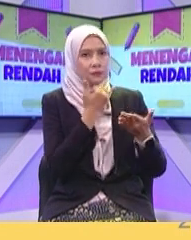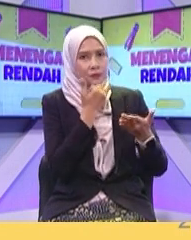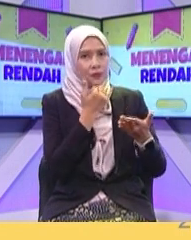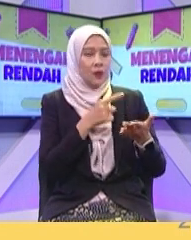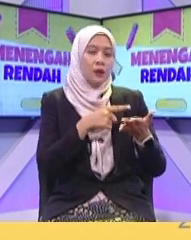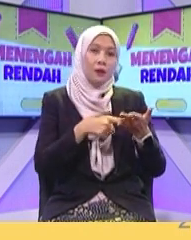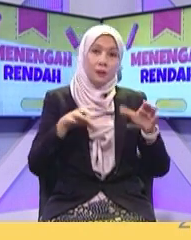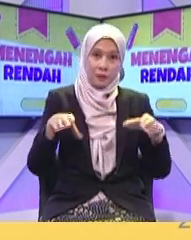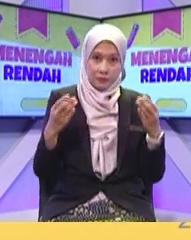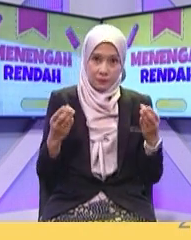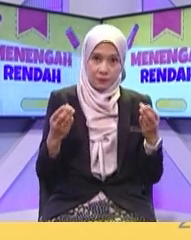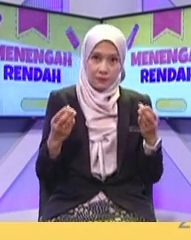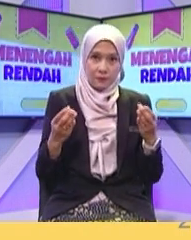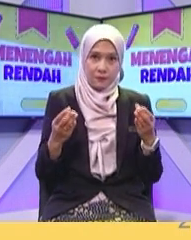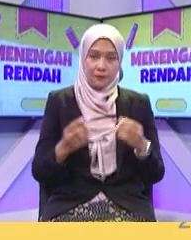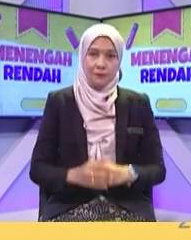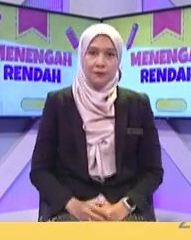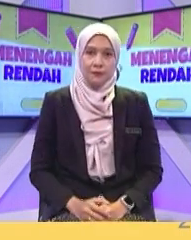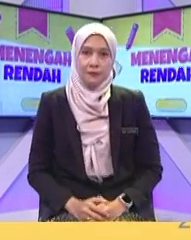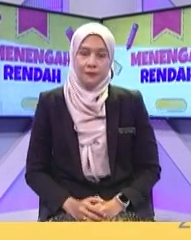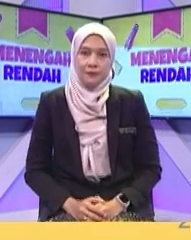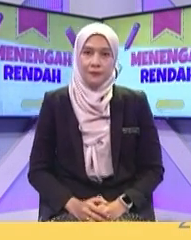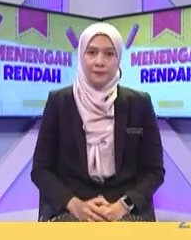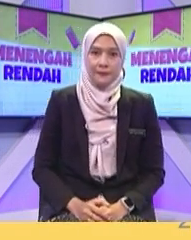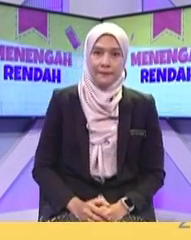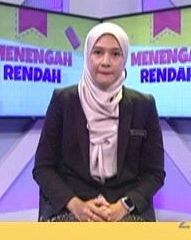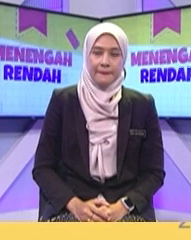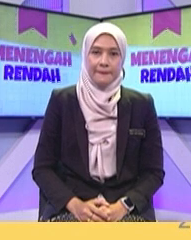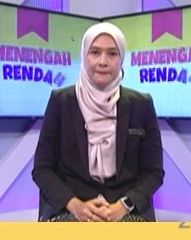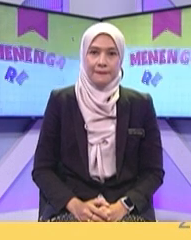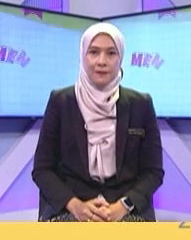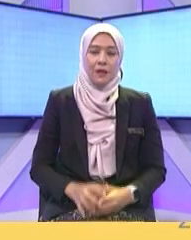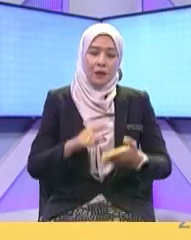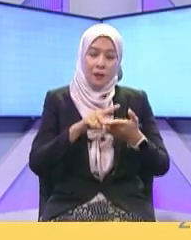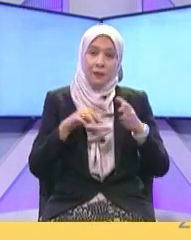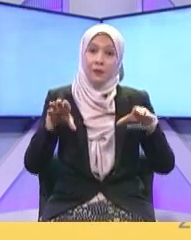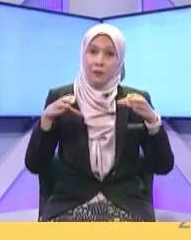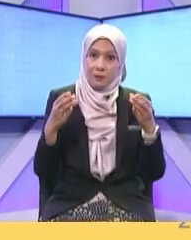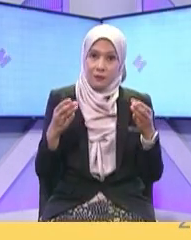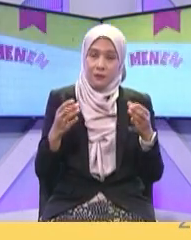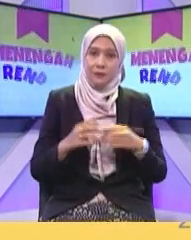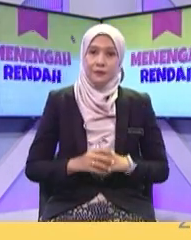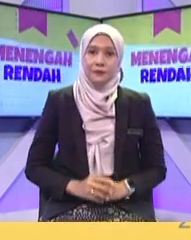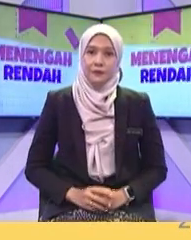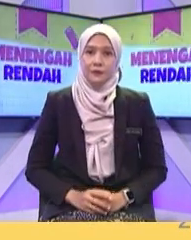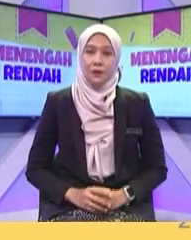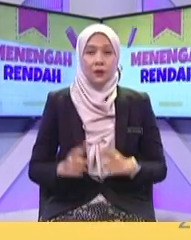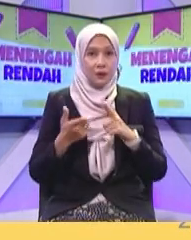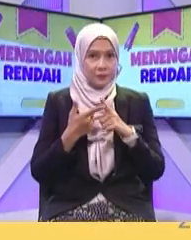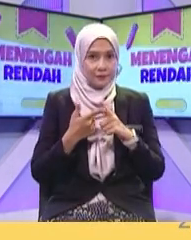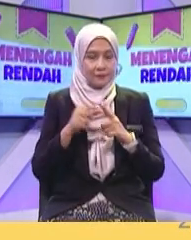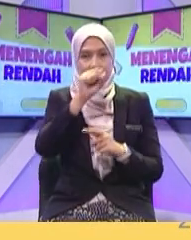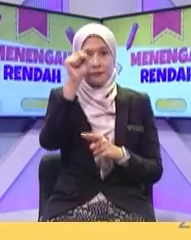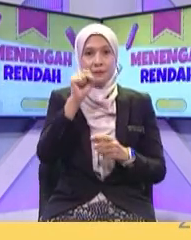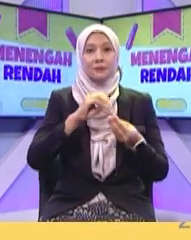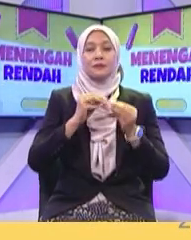anda di rumah adik Khalif dengan adik Fahim itu yang pertama yang kedua ada dua kita bagi dua